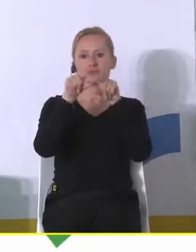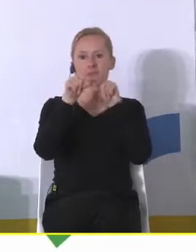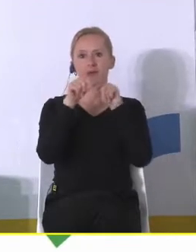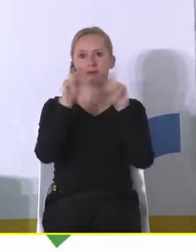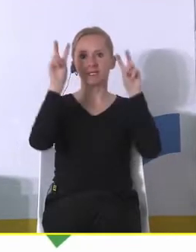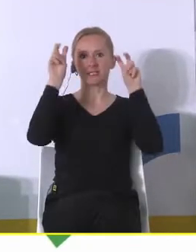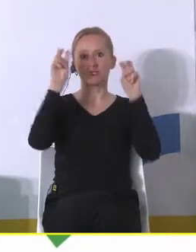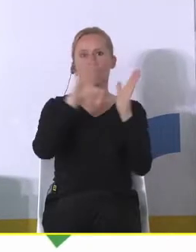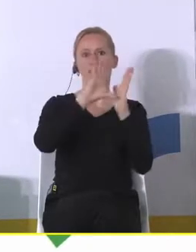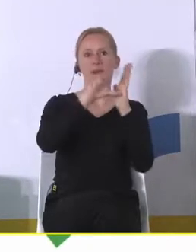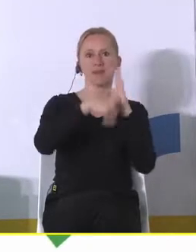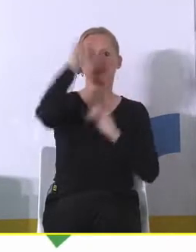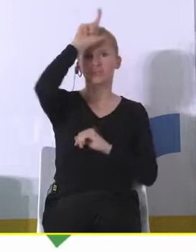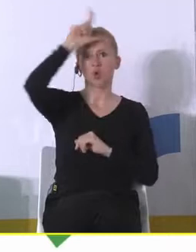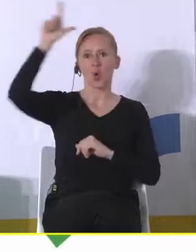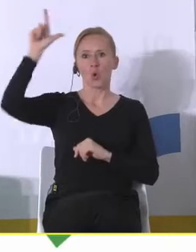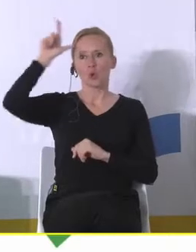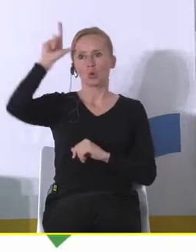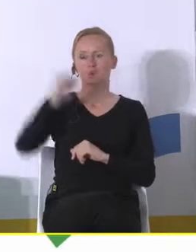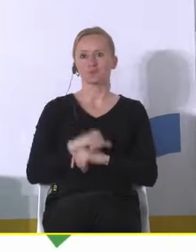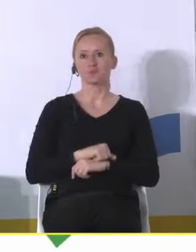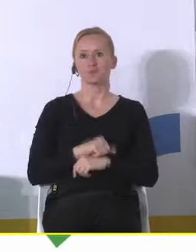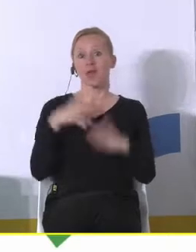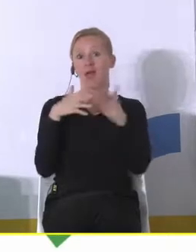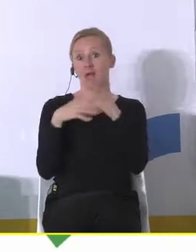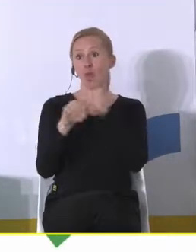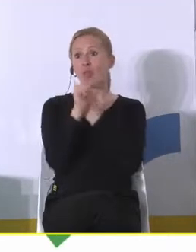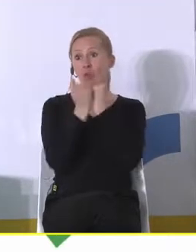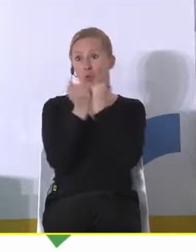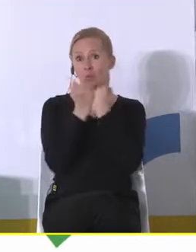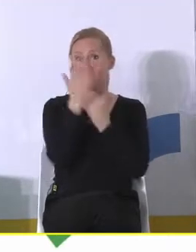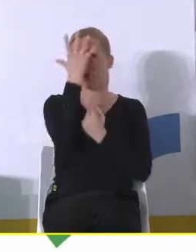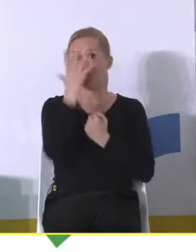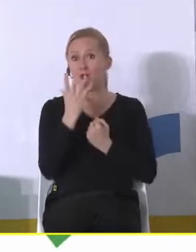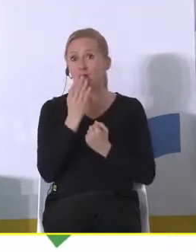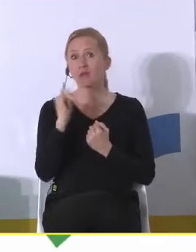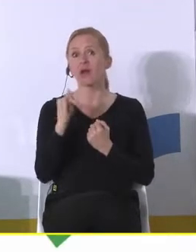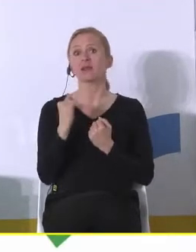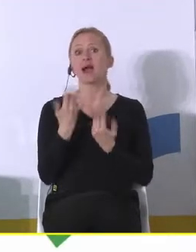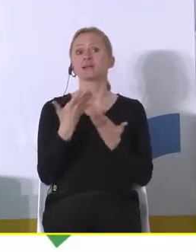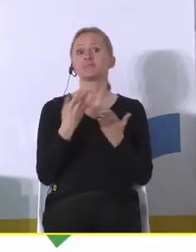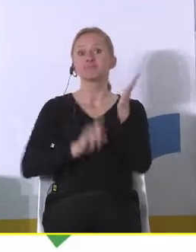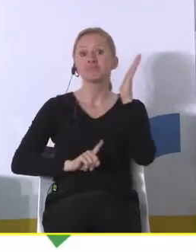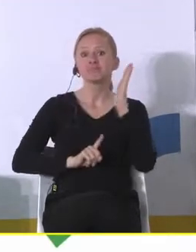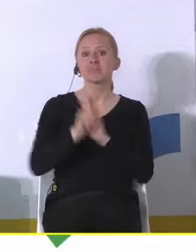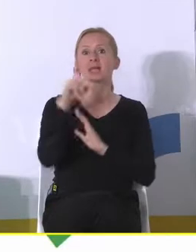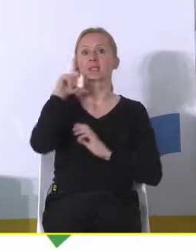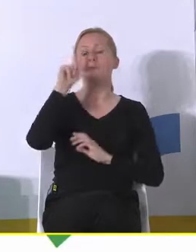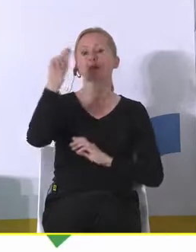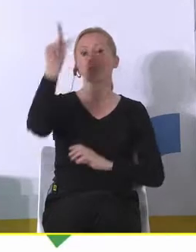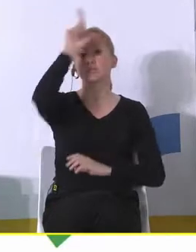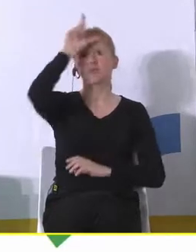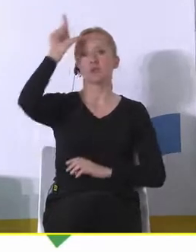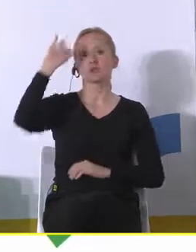zatytułowany Miasto Ludzi. Raport, który mówił o tym, jak wygląda stan demografii w Poznaniu, jakie są perspektywy, jakie są